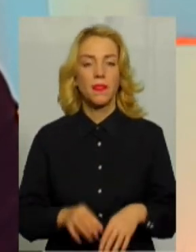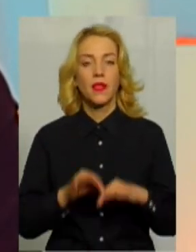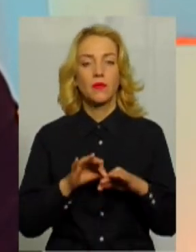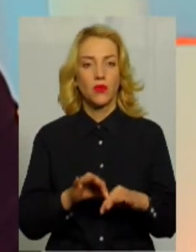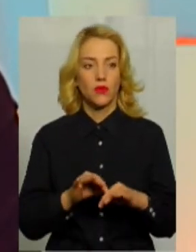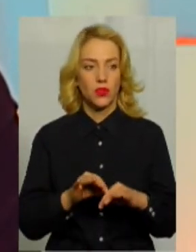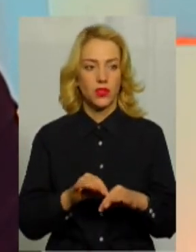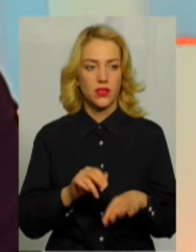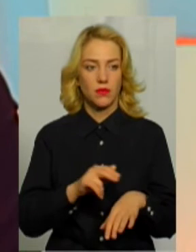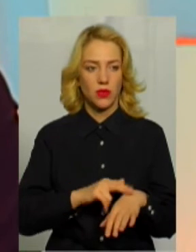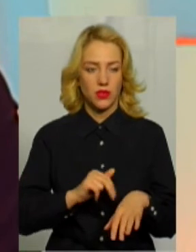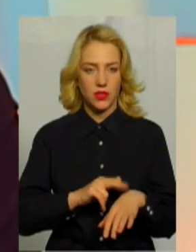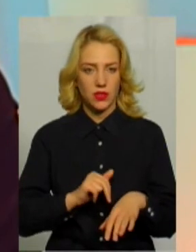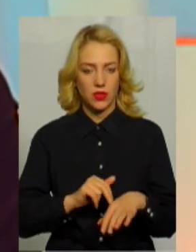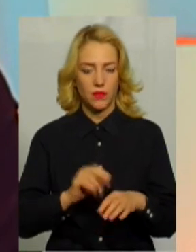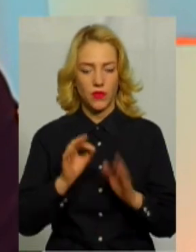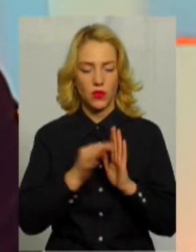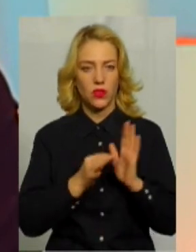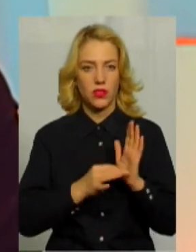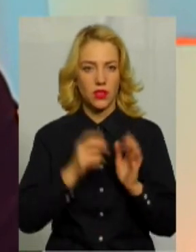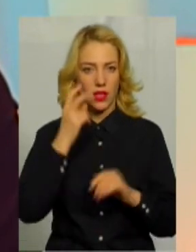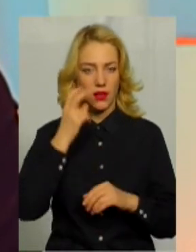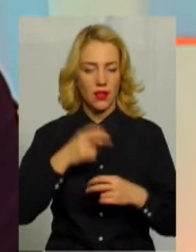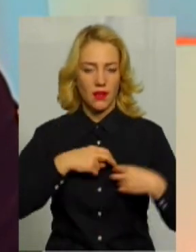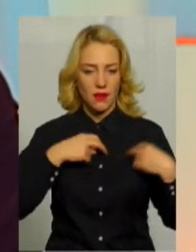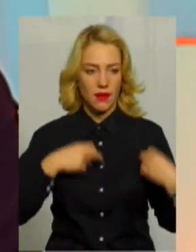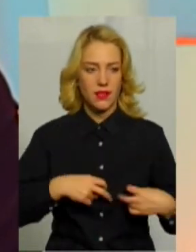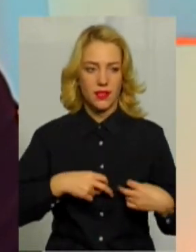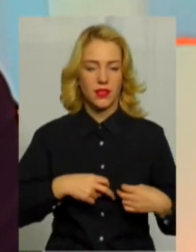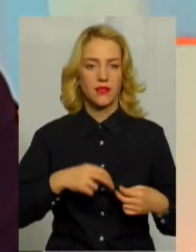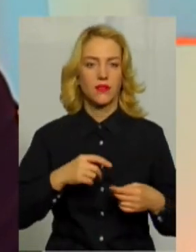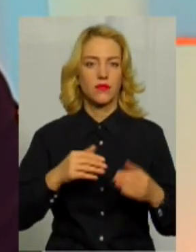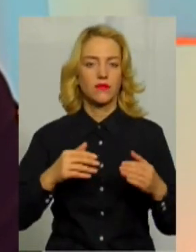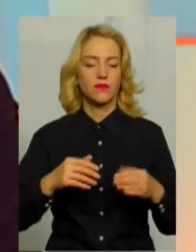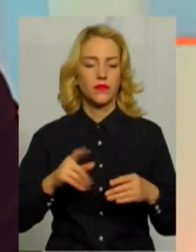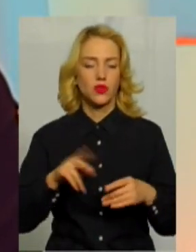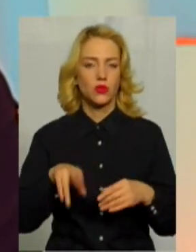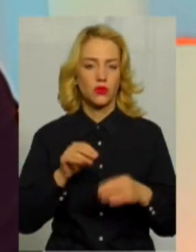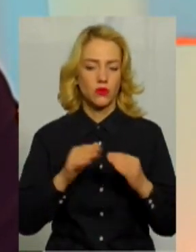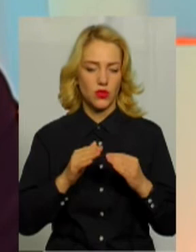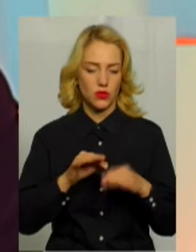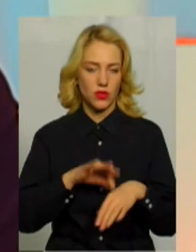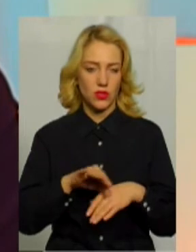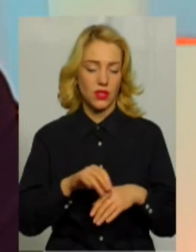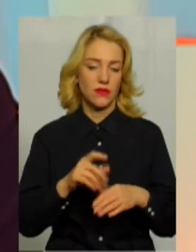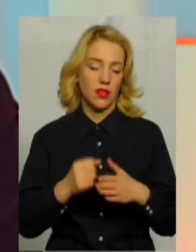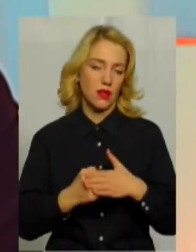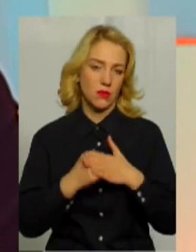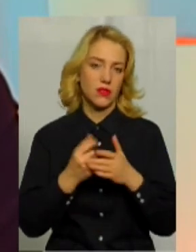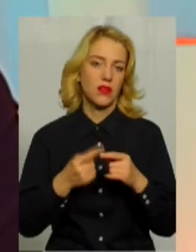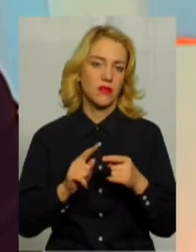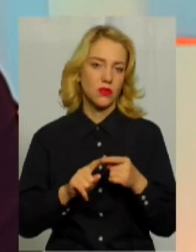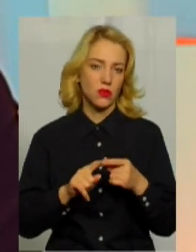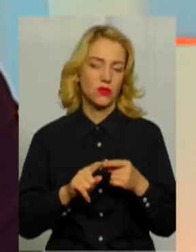Працівником поліції проводиться оцінка ризиків вчинення домашнього насильства і на підставі оцінки ризиків